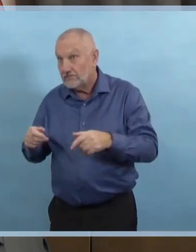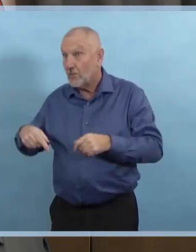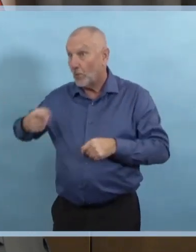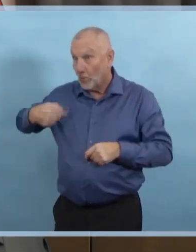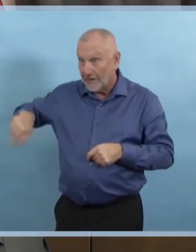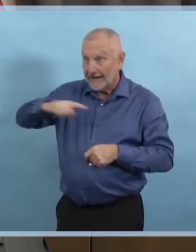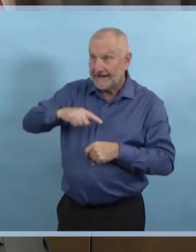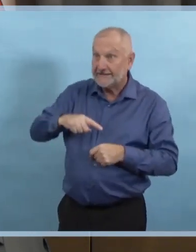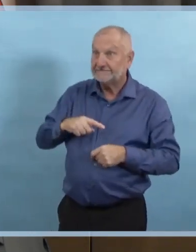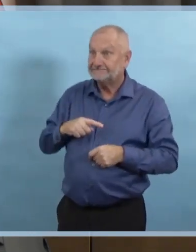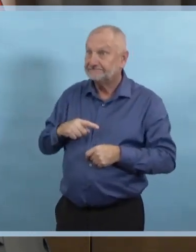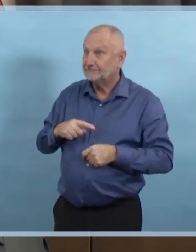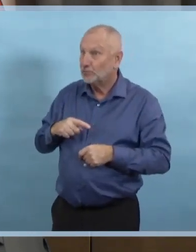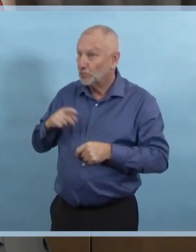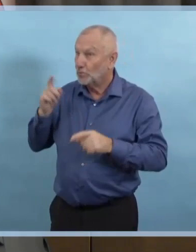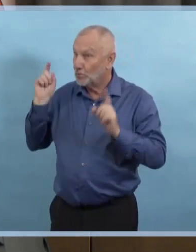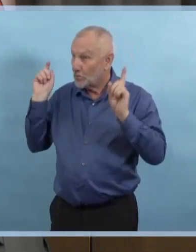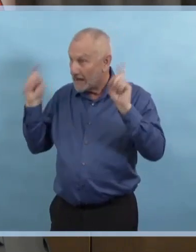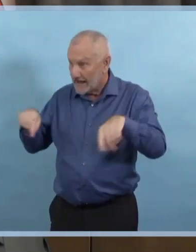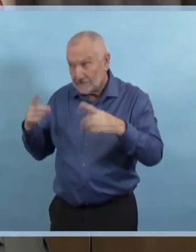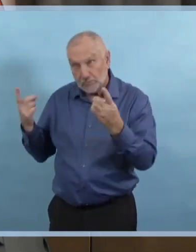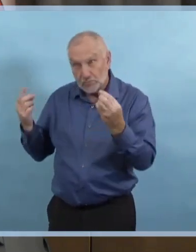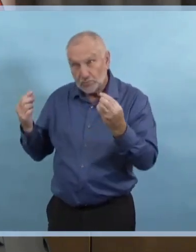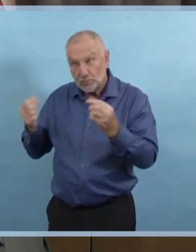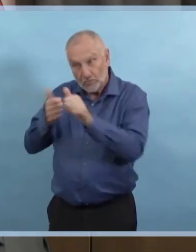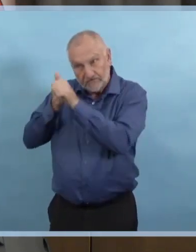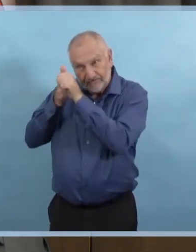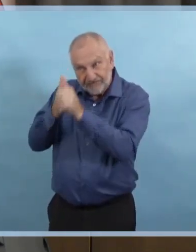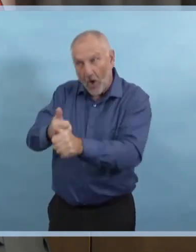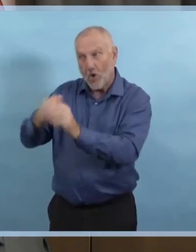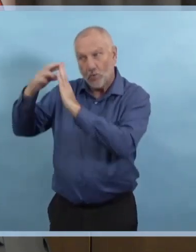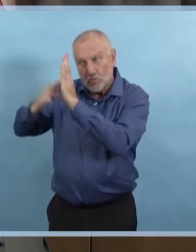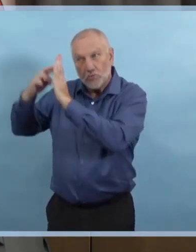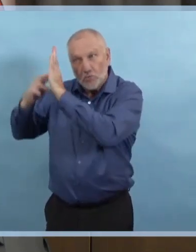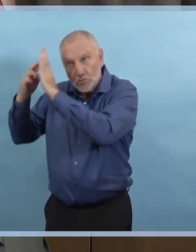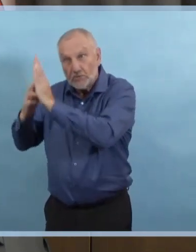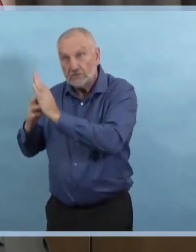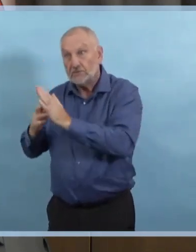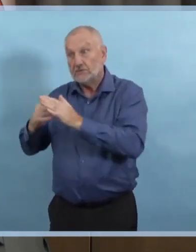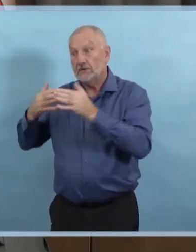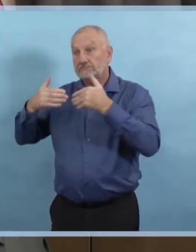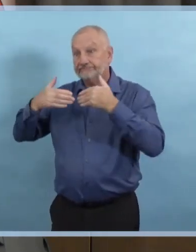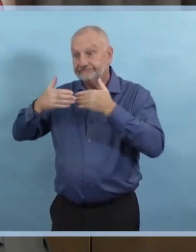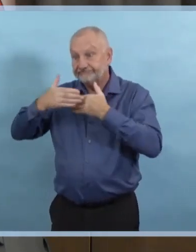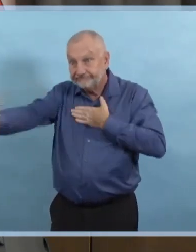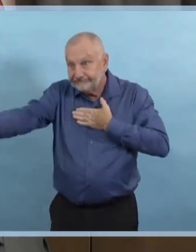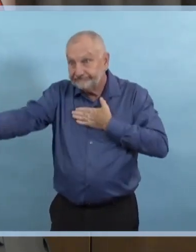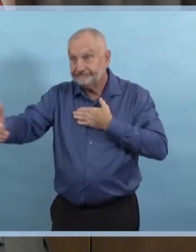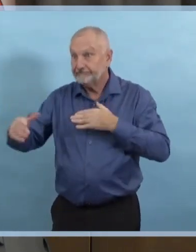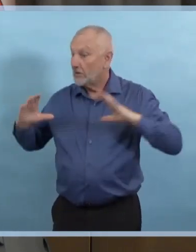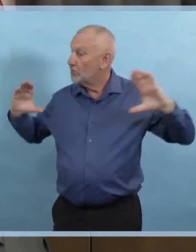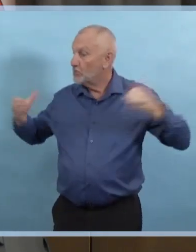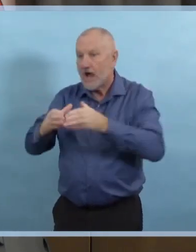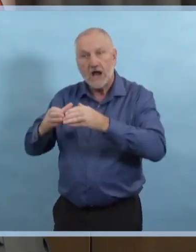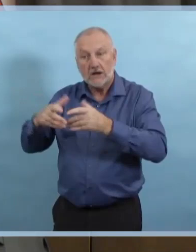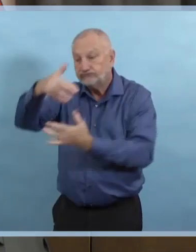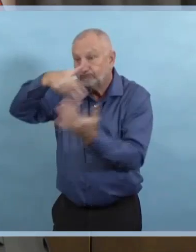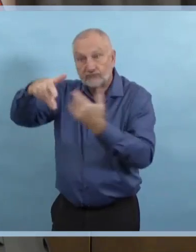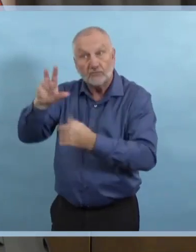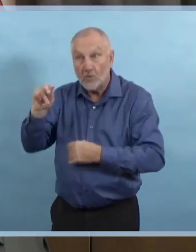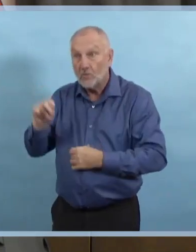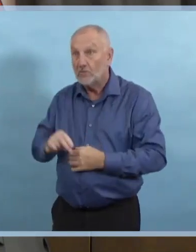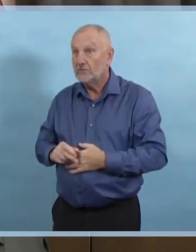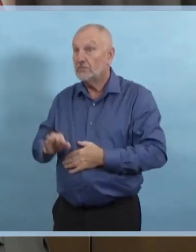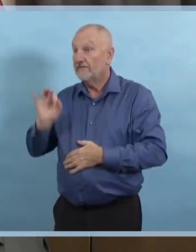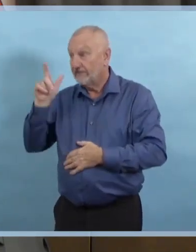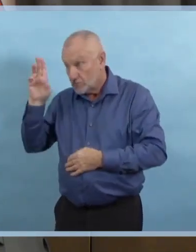rassemblements, se faire vacciner contre la grippe, rester à la maison quand on est malade et porter un masque quand on est en public. Et en travaillant ensemble,